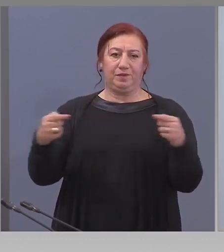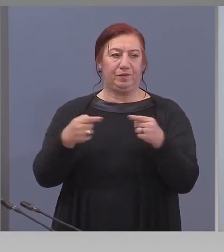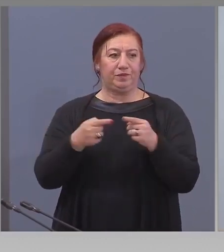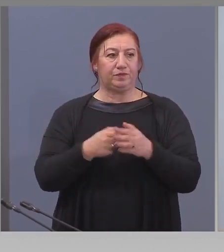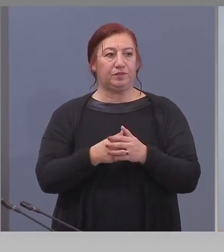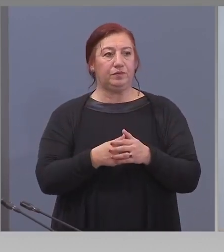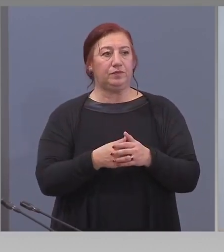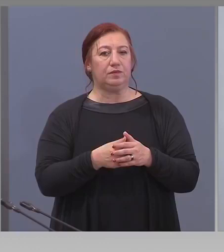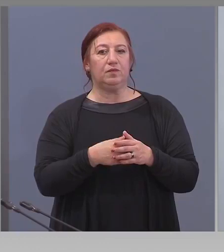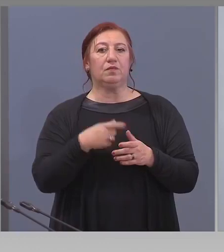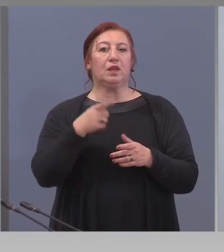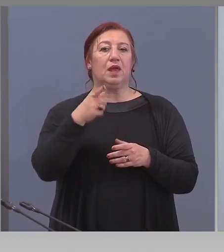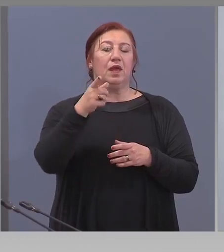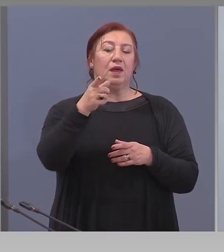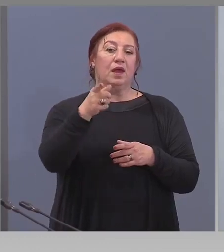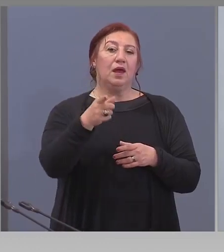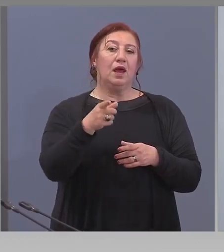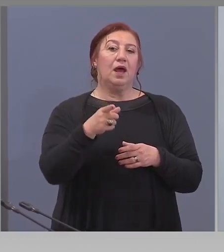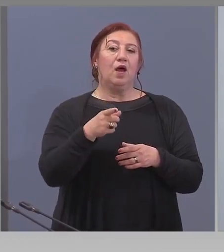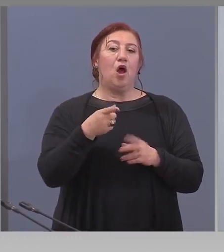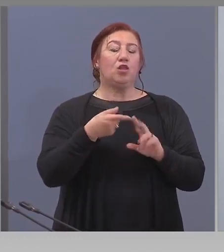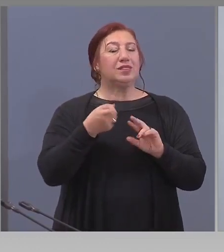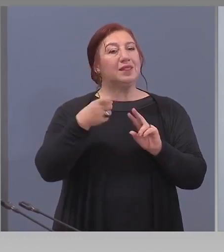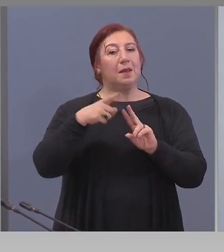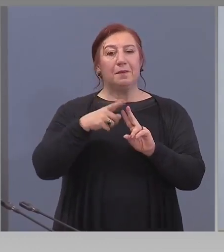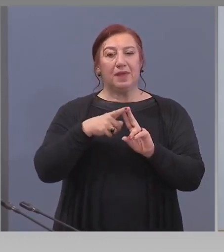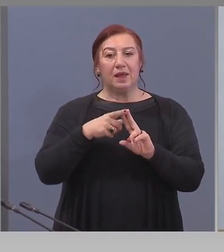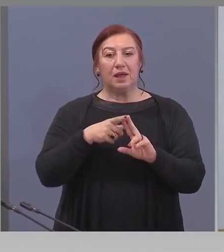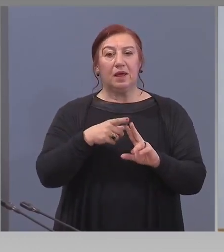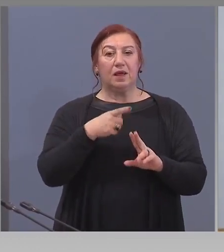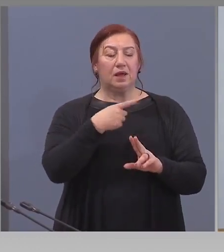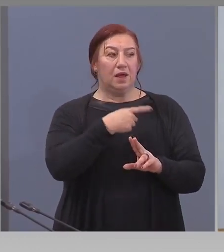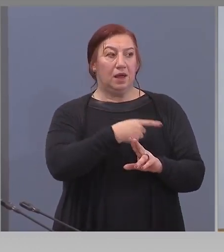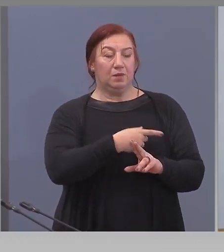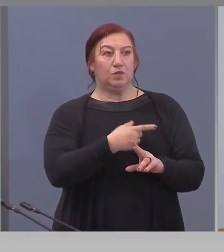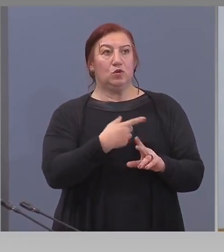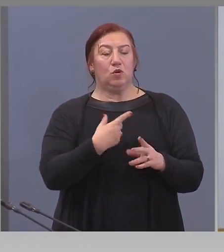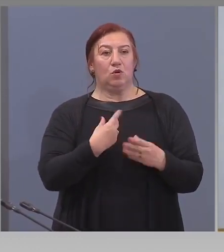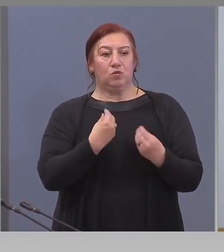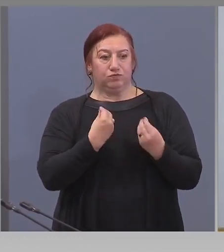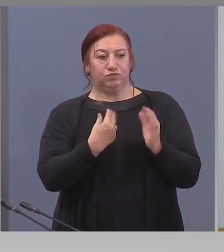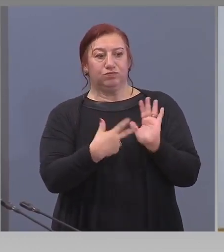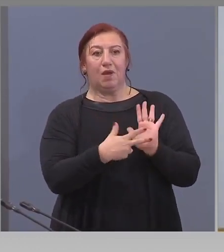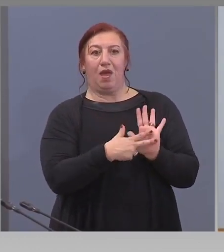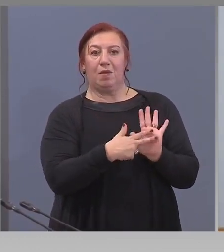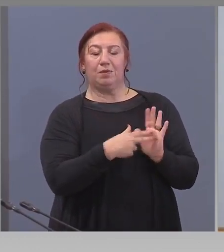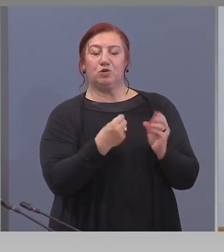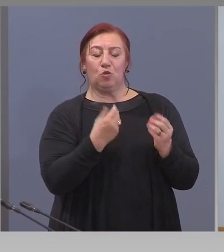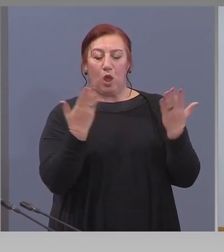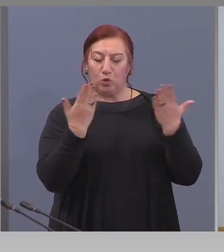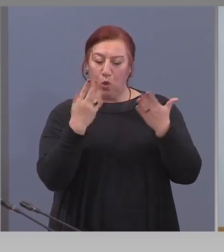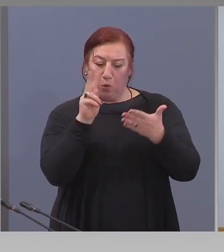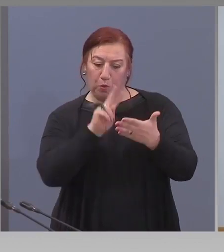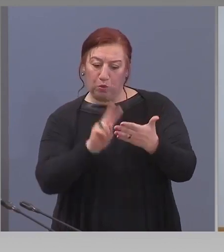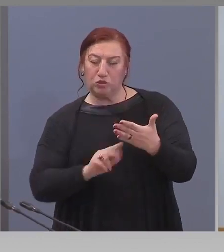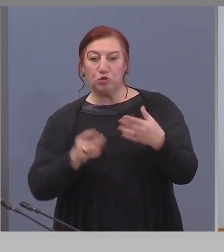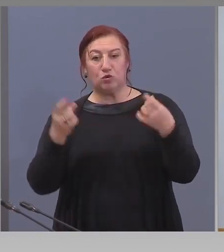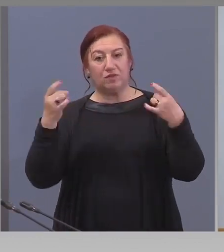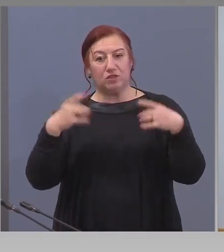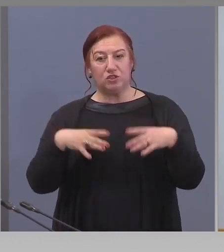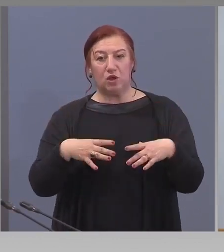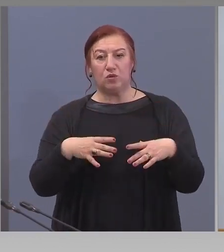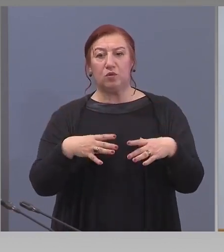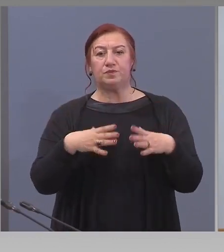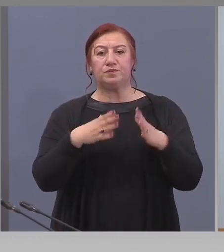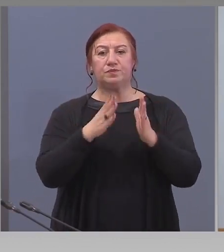Кастов, Има Никола Вапик. Много драматично беше това, което изчетохте в началото. Моля, не си